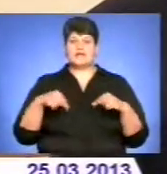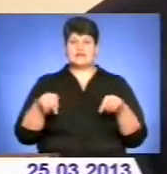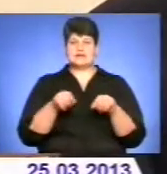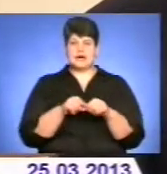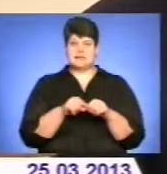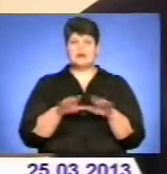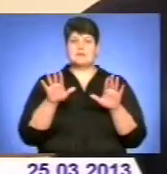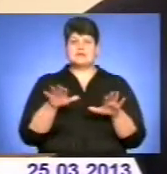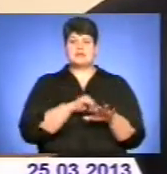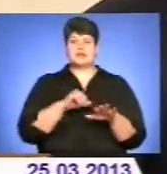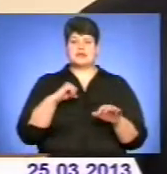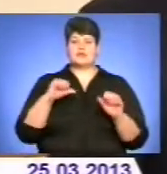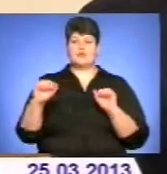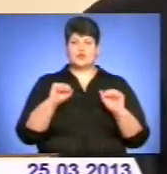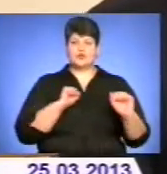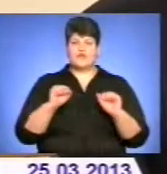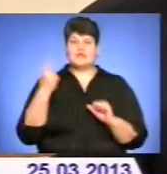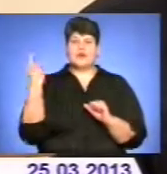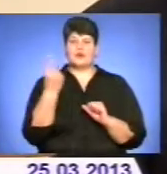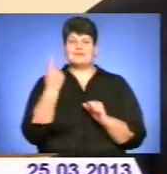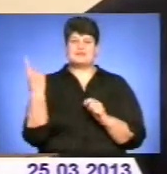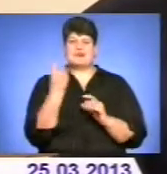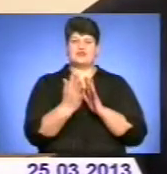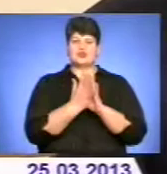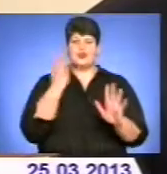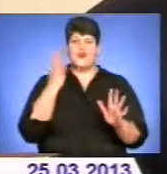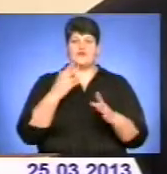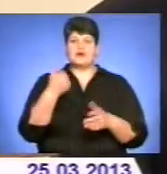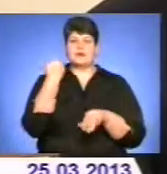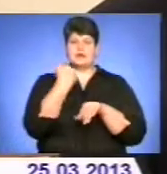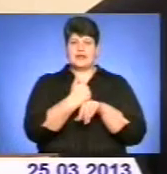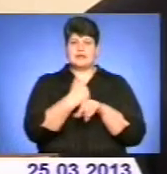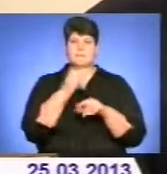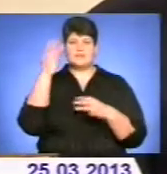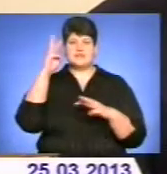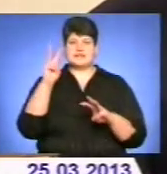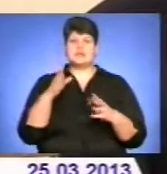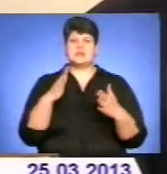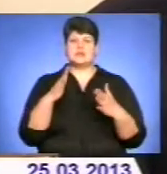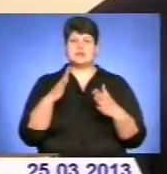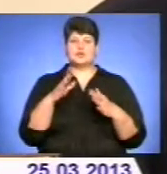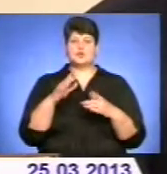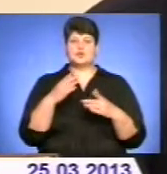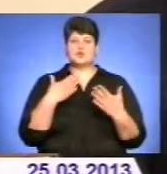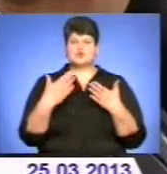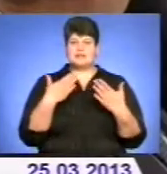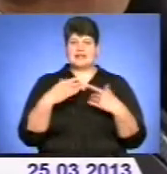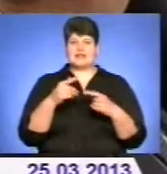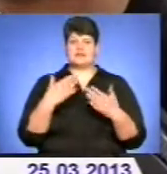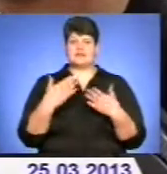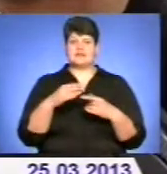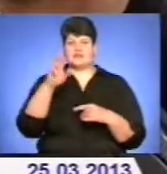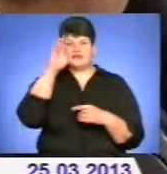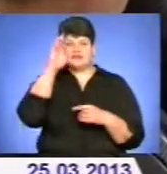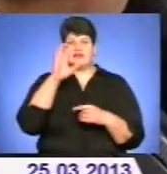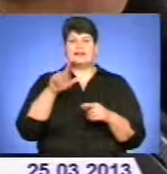розвитку місцевого самоврядування одним з першочергових пріоритетів модернізації суспільних відносин у державі. Також